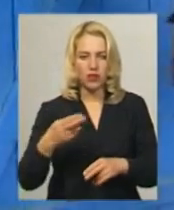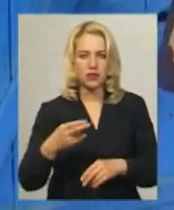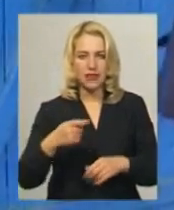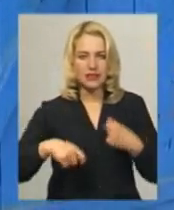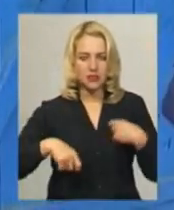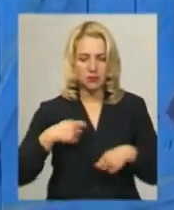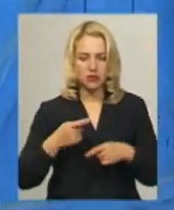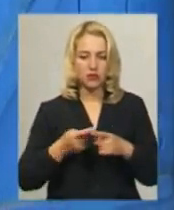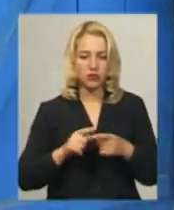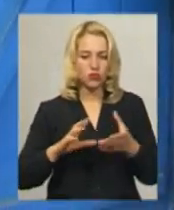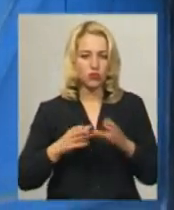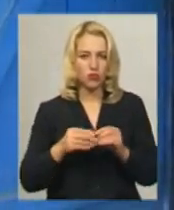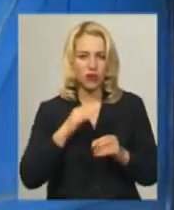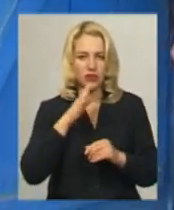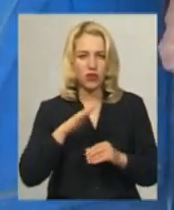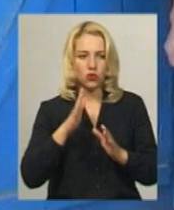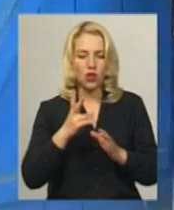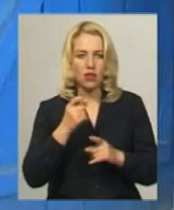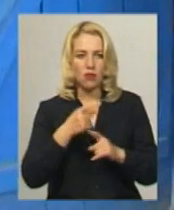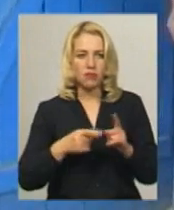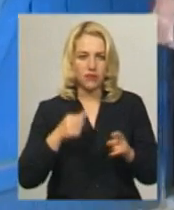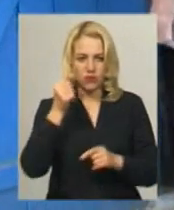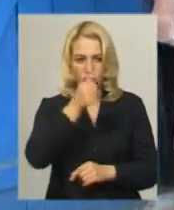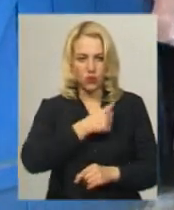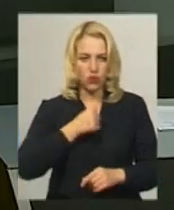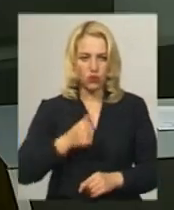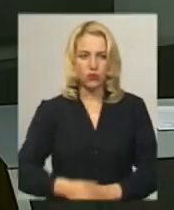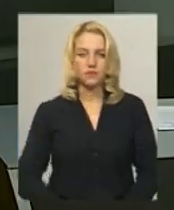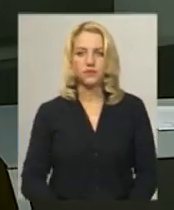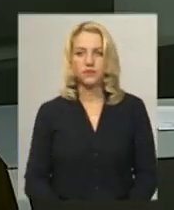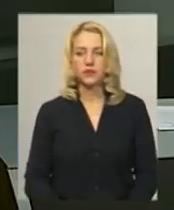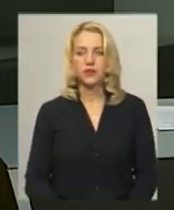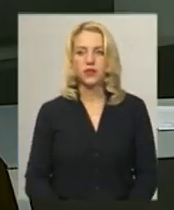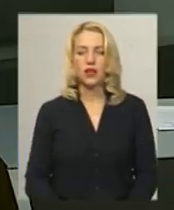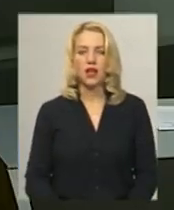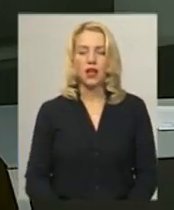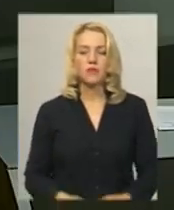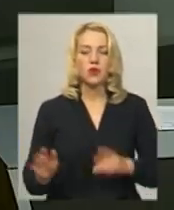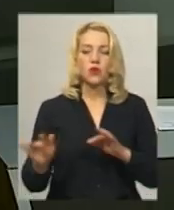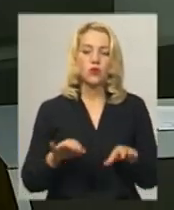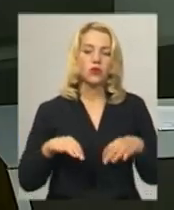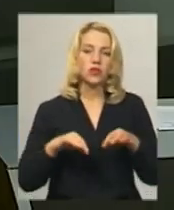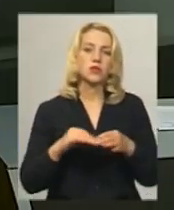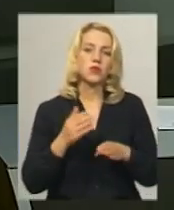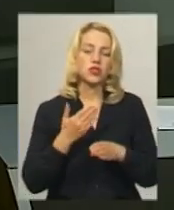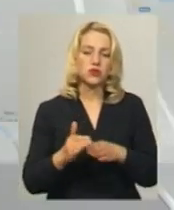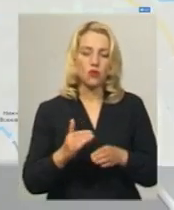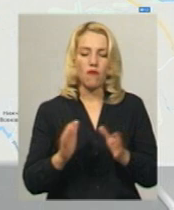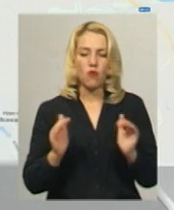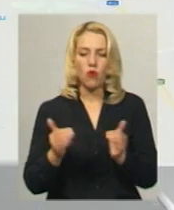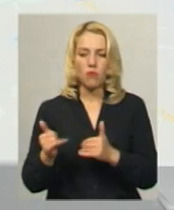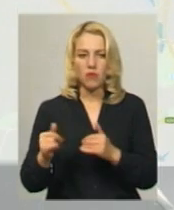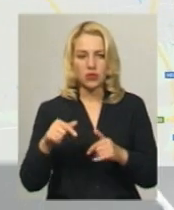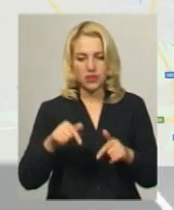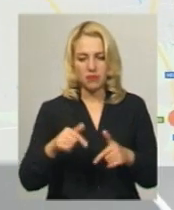вистачило на півроку. Дмитро Грінченко, новини. Рух транспорту частково обмежать цими вихідними у